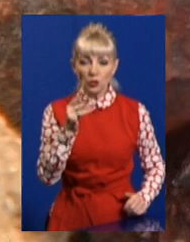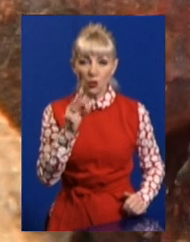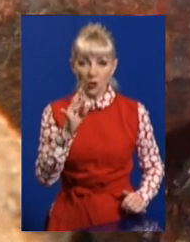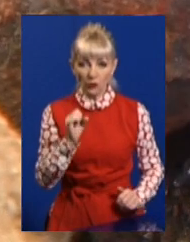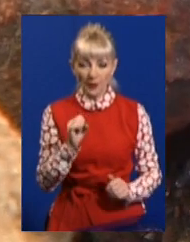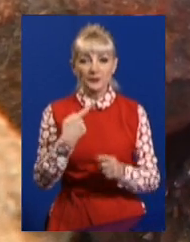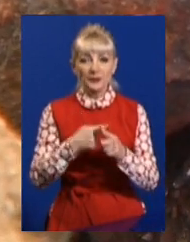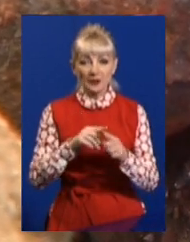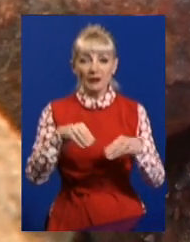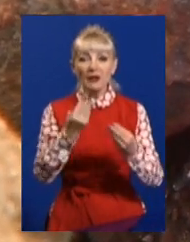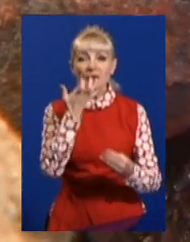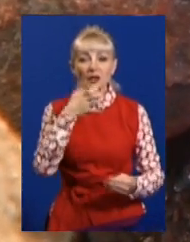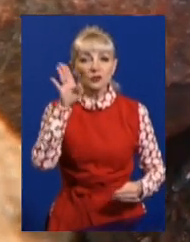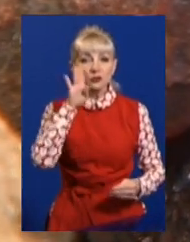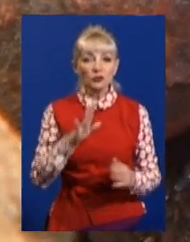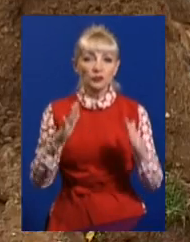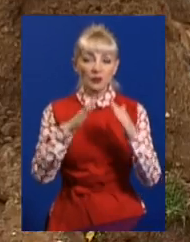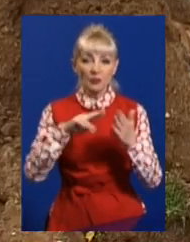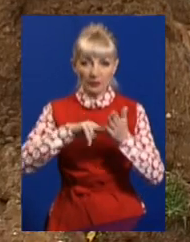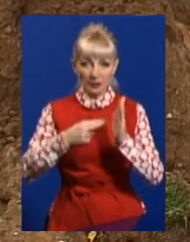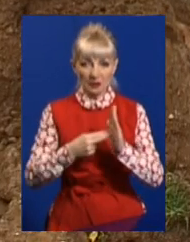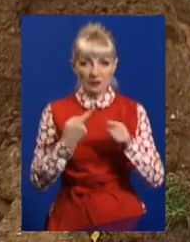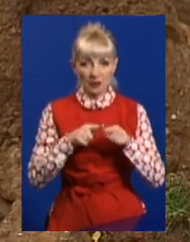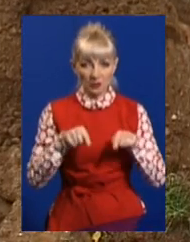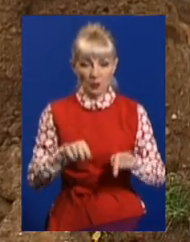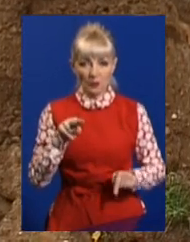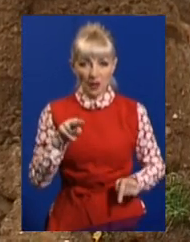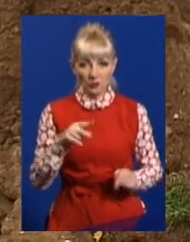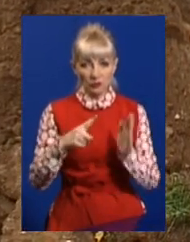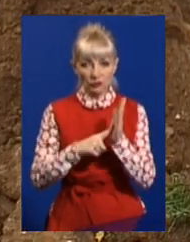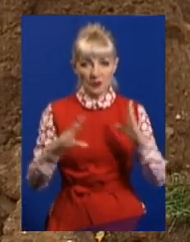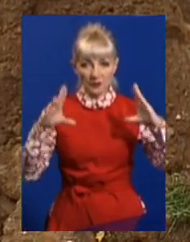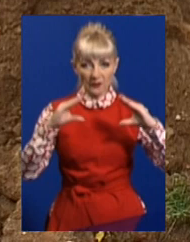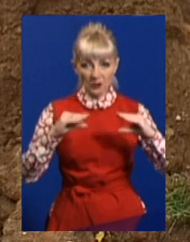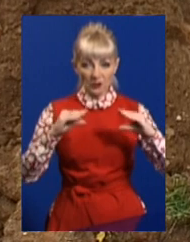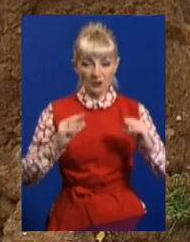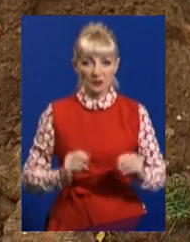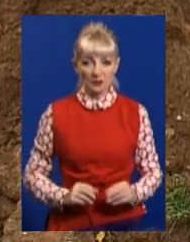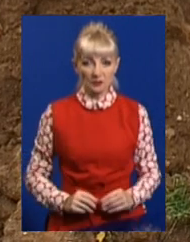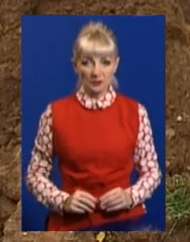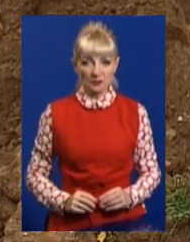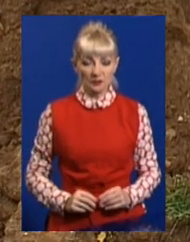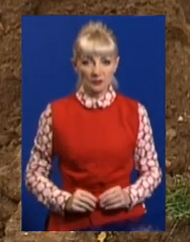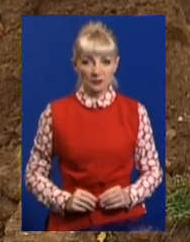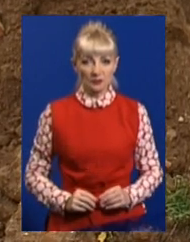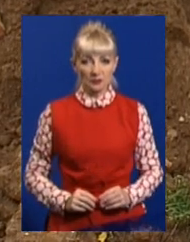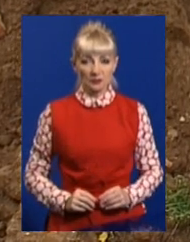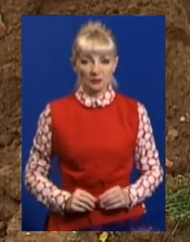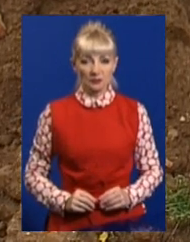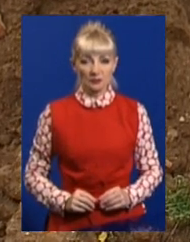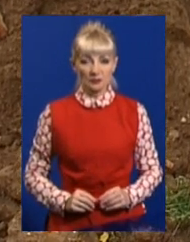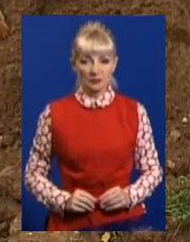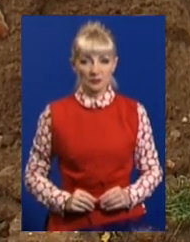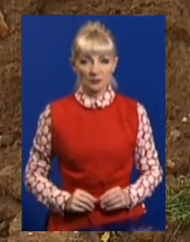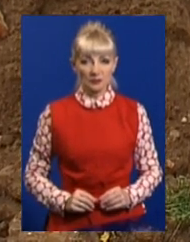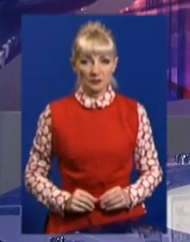відновити подачу гарячої води до будинків планують цієї п'ятниці о 6-й вечора. Світлана Стеценко та Юрій Лавриненко. Новини ЮАХ.